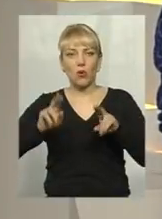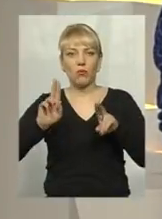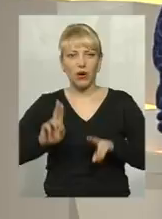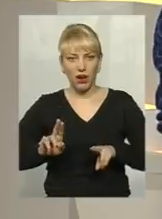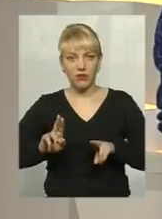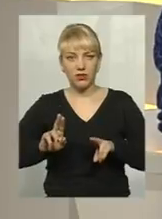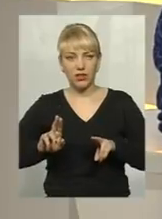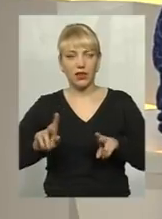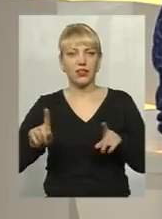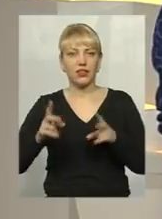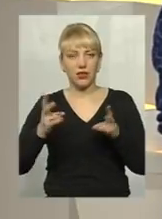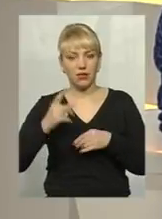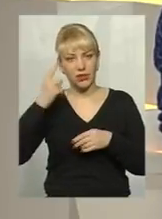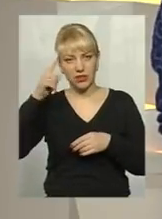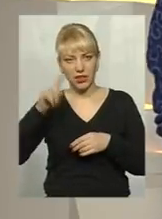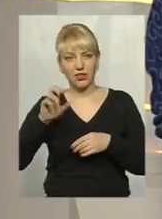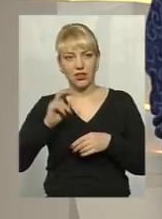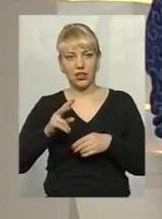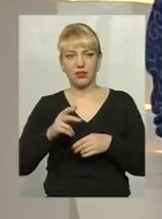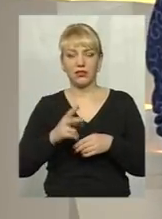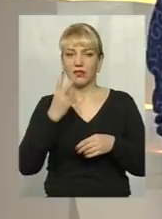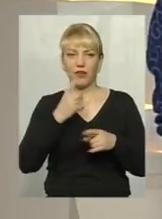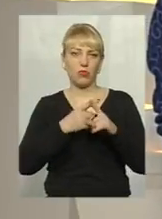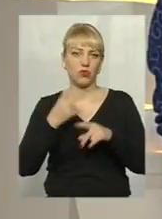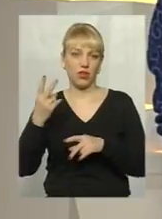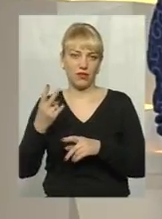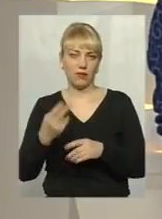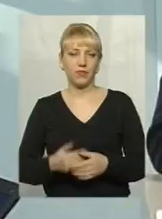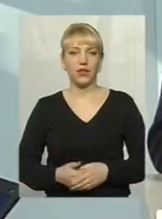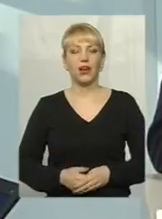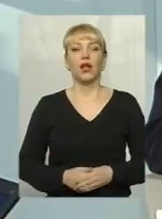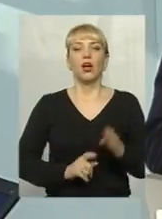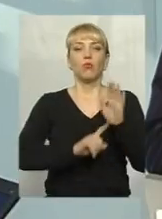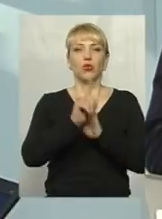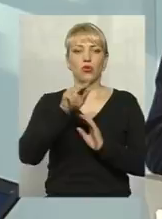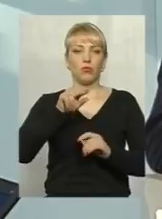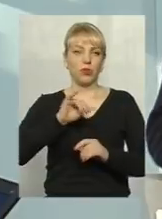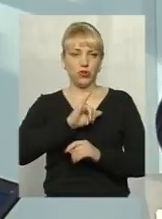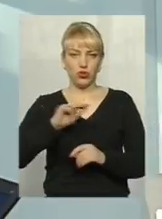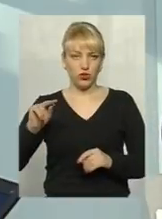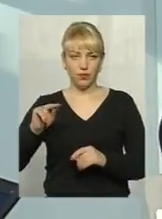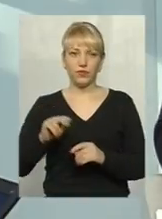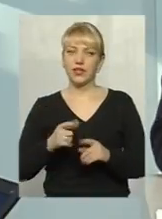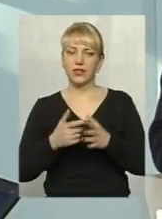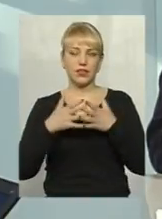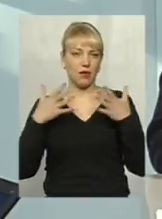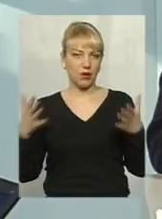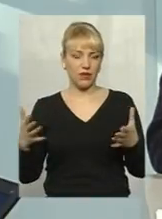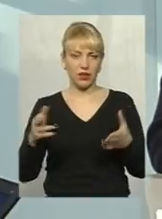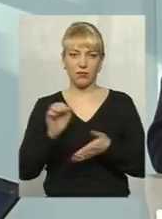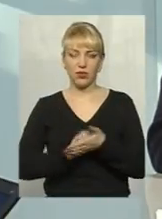треба знати як два на два? Ми розпочнемо, напевно, з пічного опалення. Саме розпространена причина